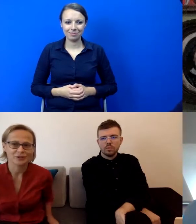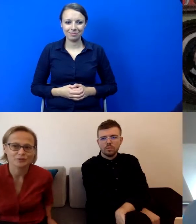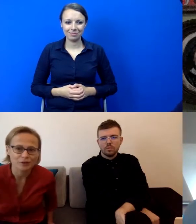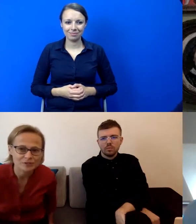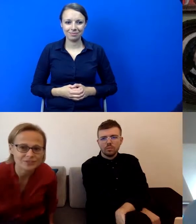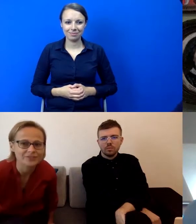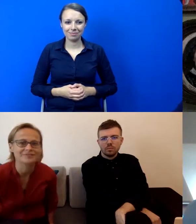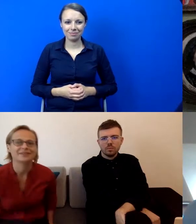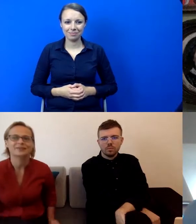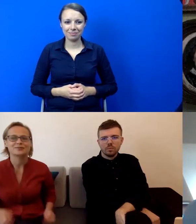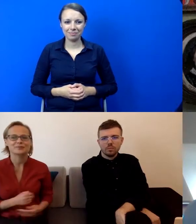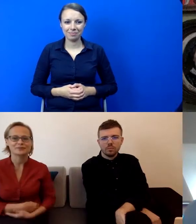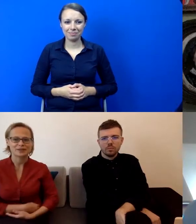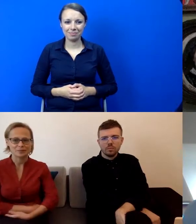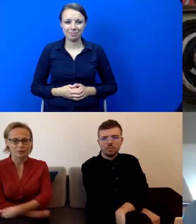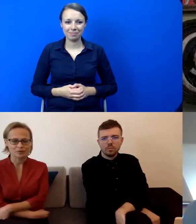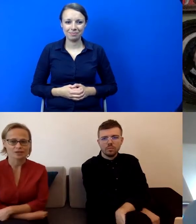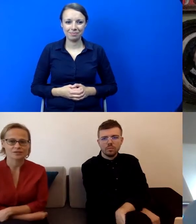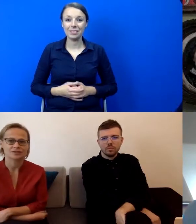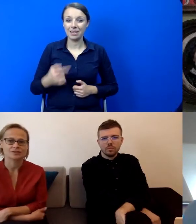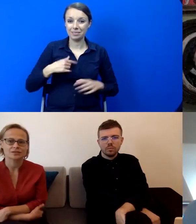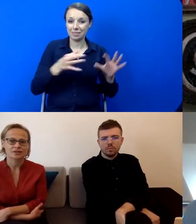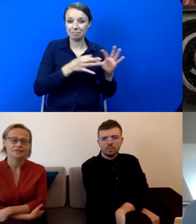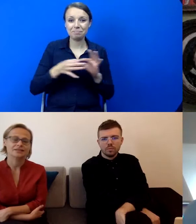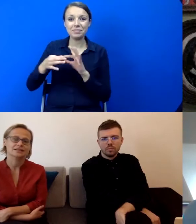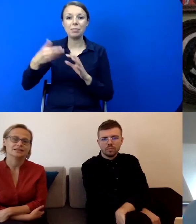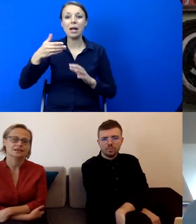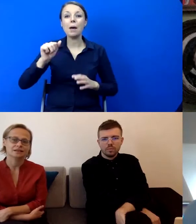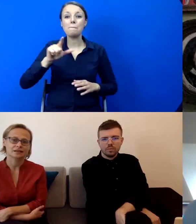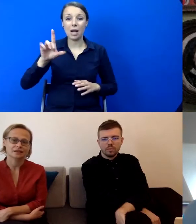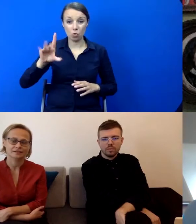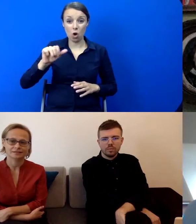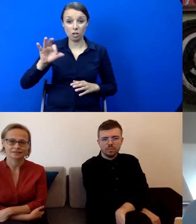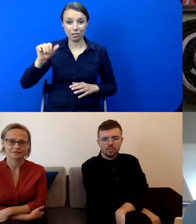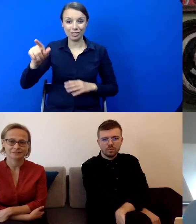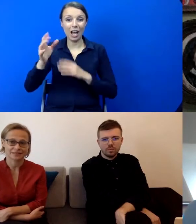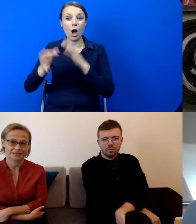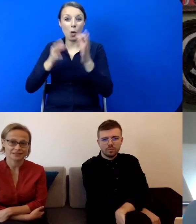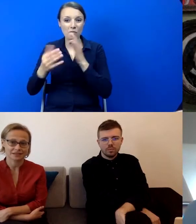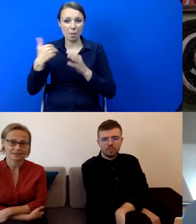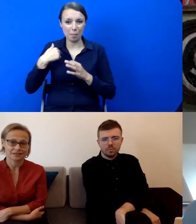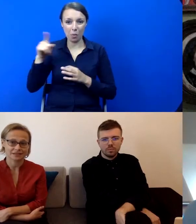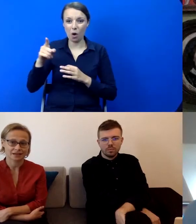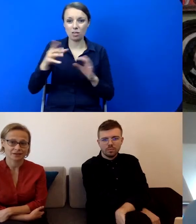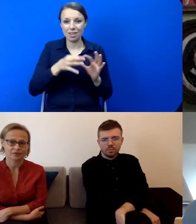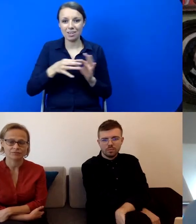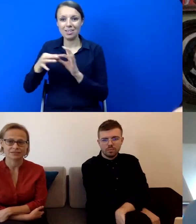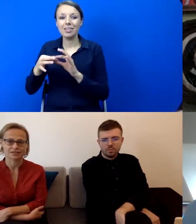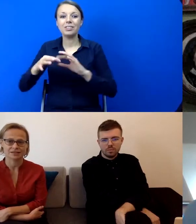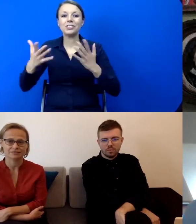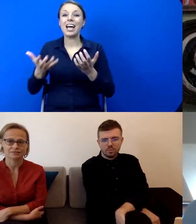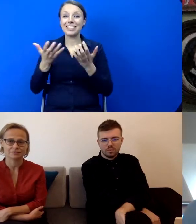Odwołam się do tego, co powiedziała Małgosia, czyli że zachęta jest daleją